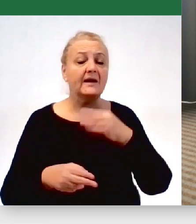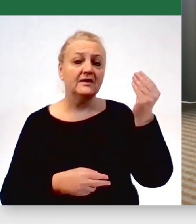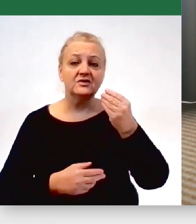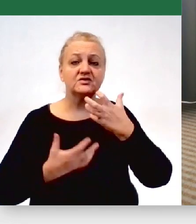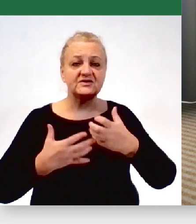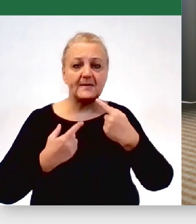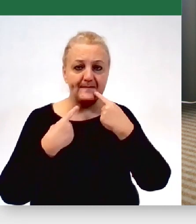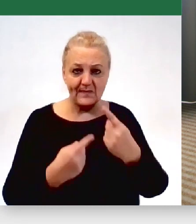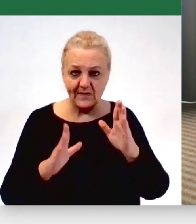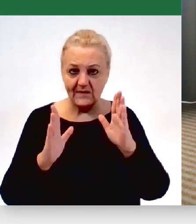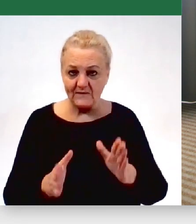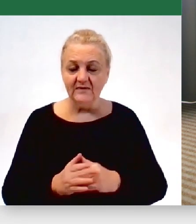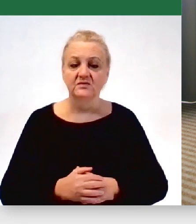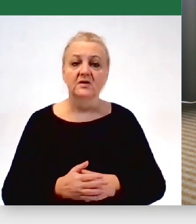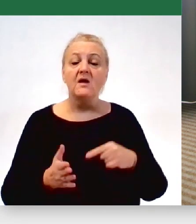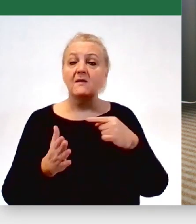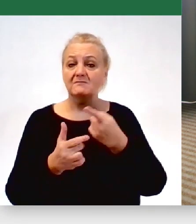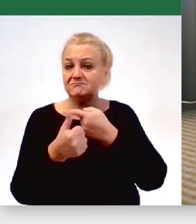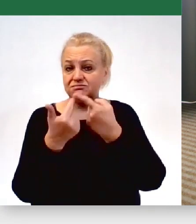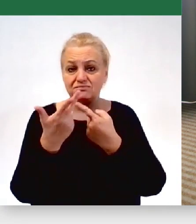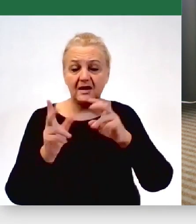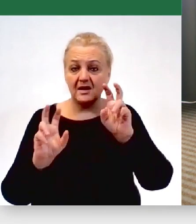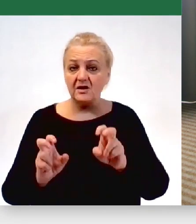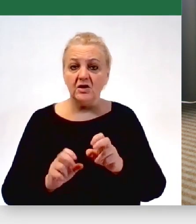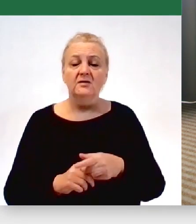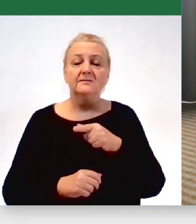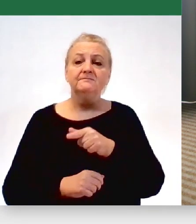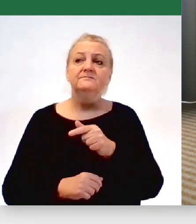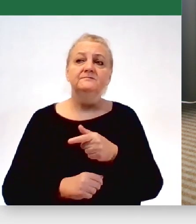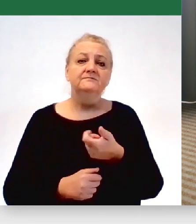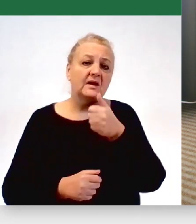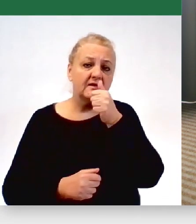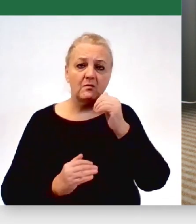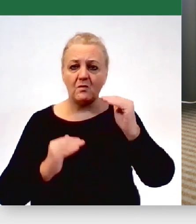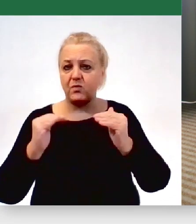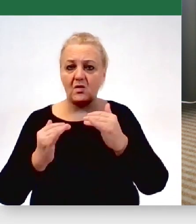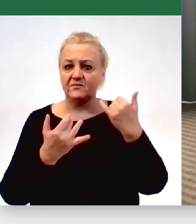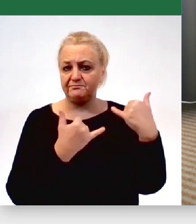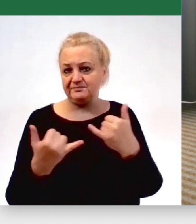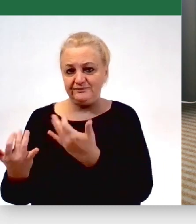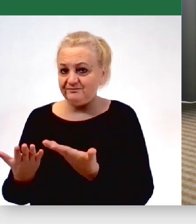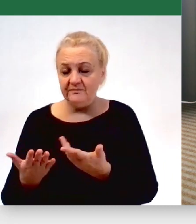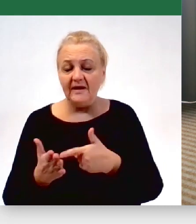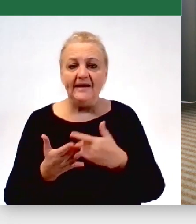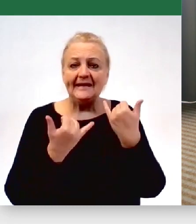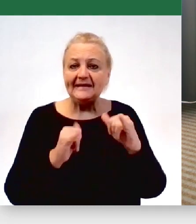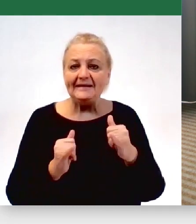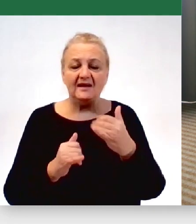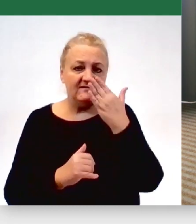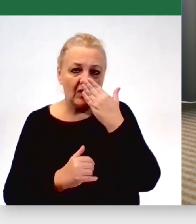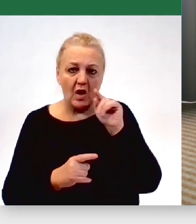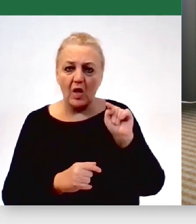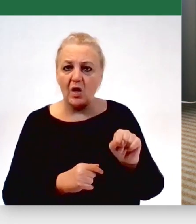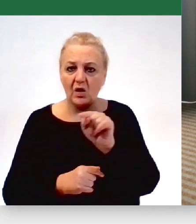powiedzieć, że żadnego z tych kryzysów nie można do siebie porównać. On miał inną temperaturę,